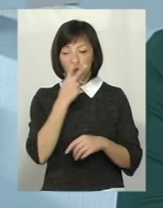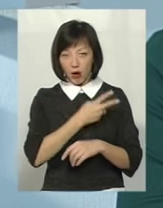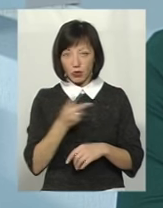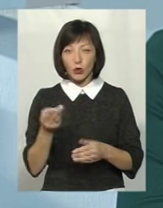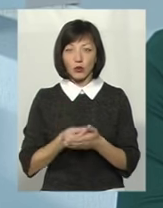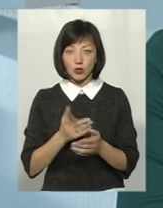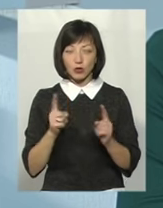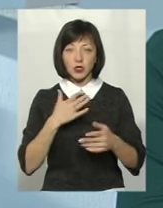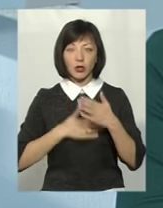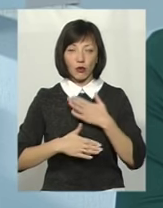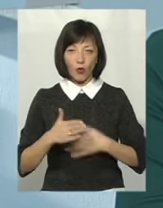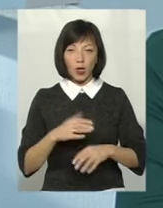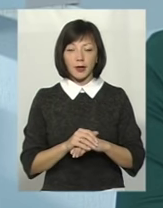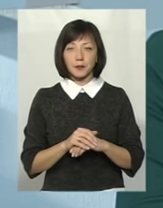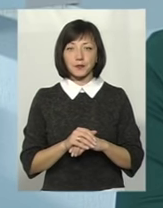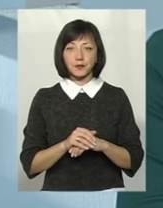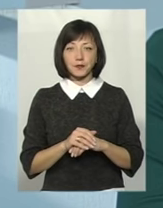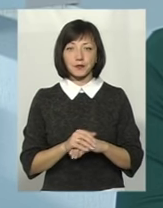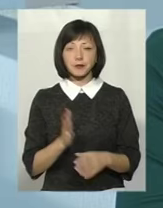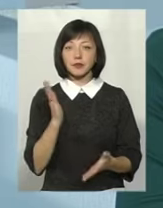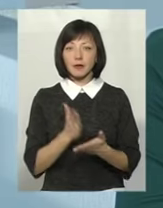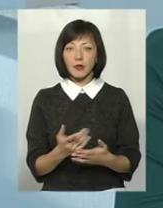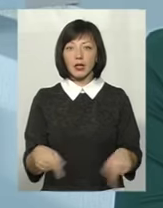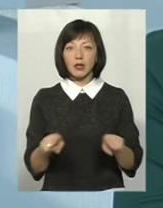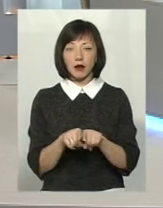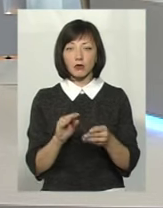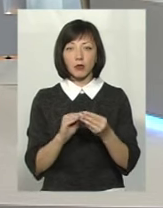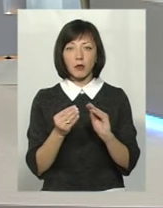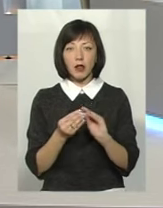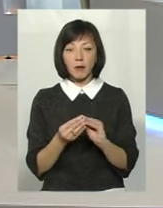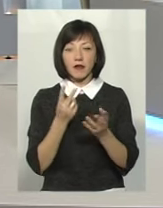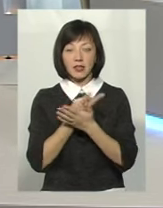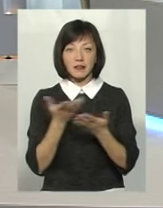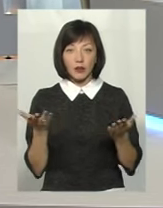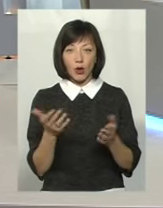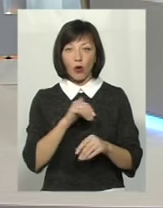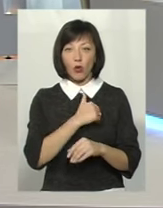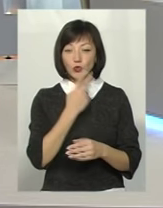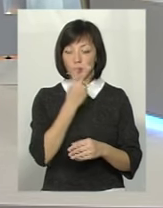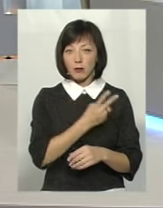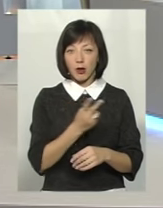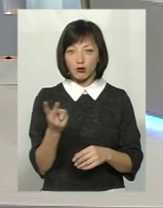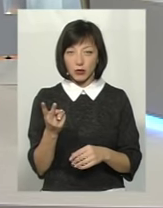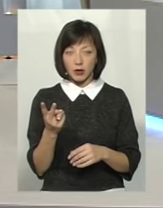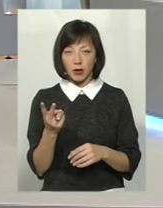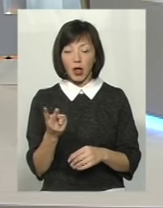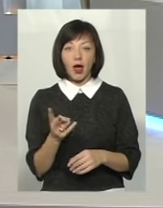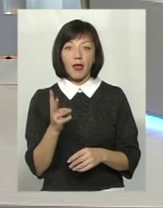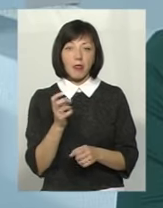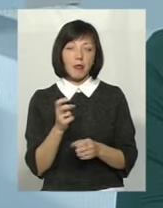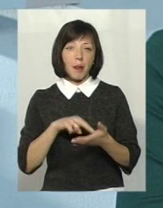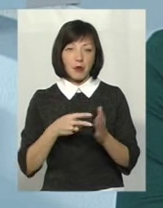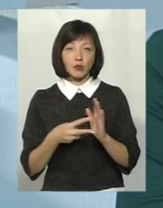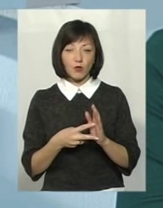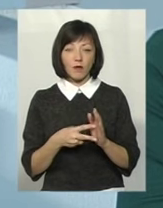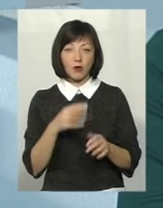оцінюють, вони дуже задоволені. Є також проблеми, які вони висвітлювали, які вони хочуть бачити. Тобто на працювань є